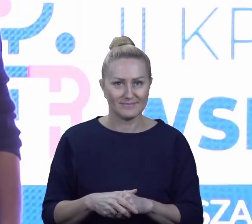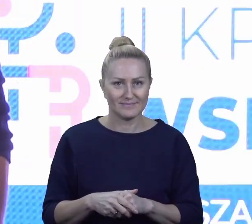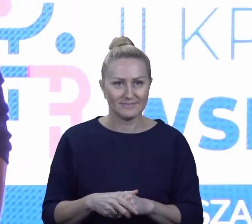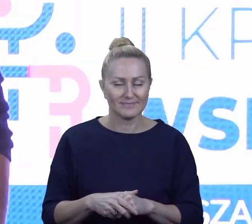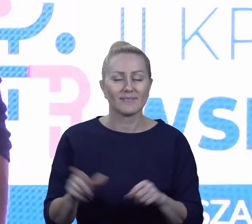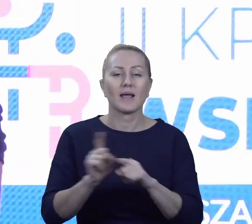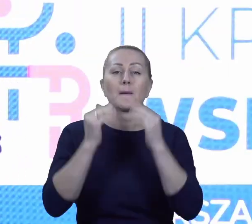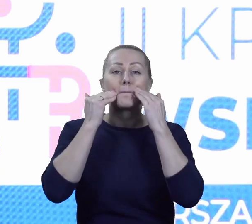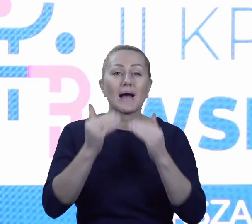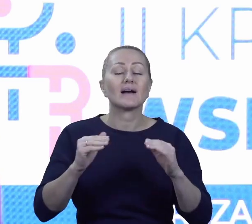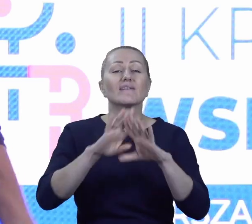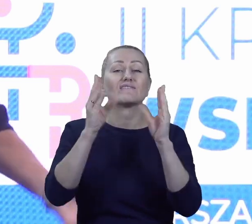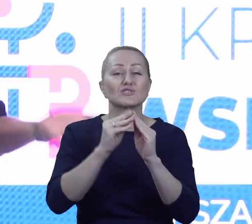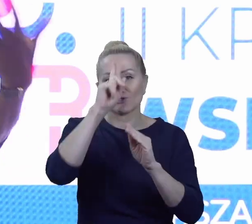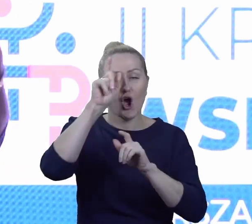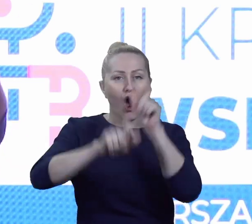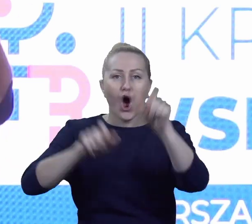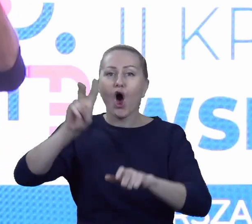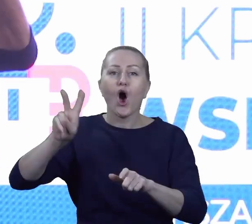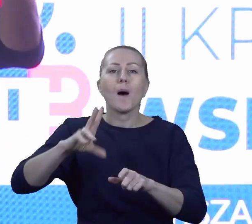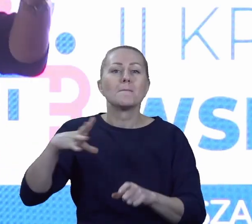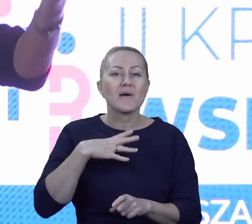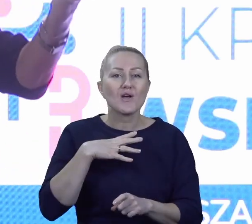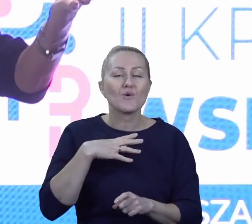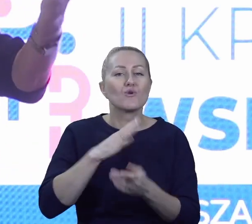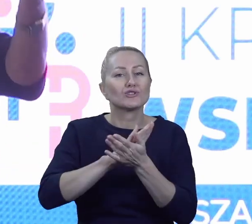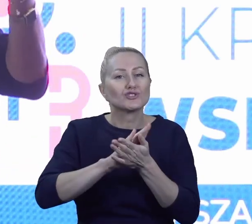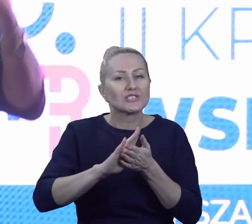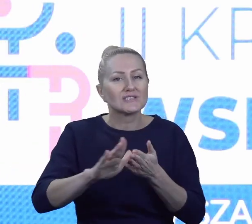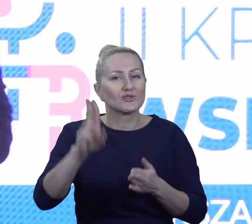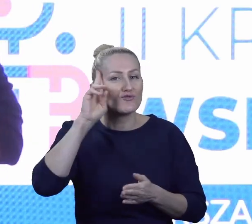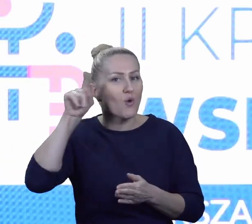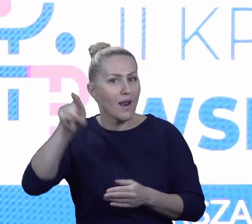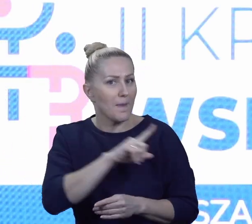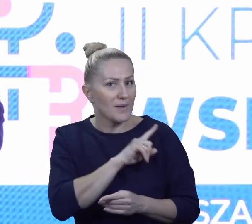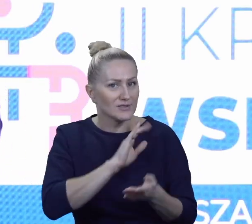Podziękujmy wszystkim osobom, które utrzymywały czystość w toaletach.